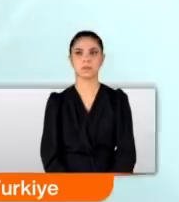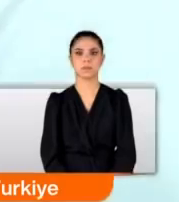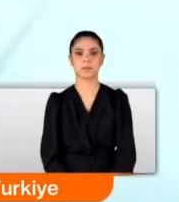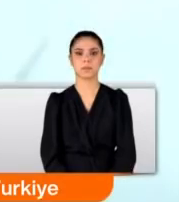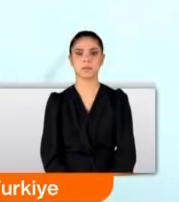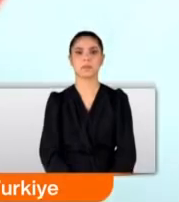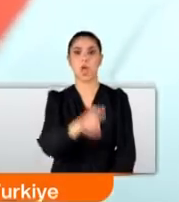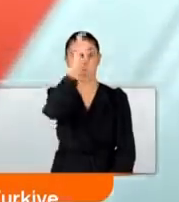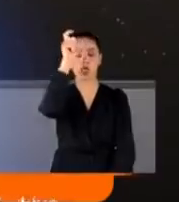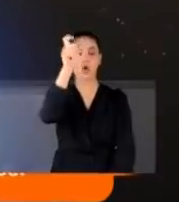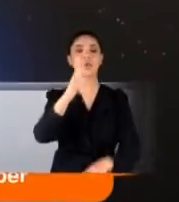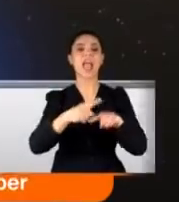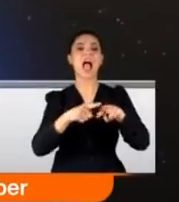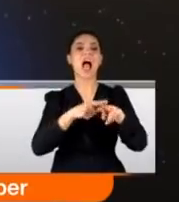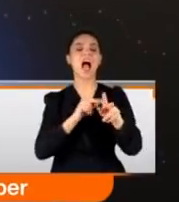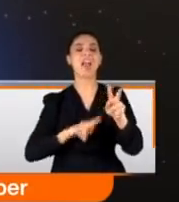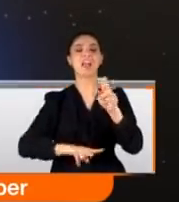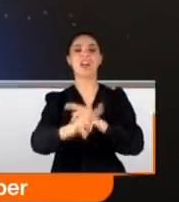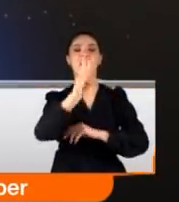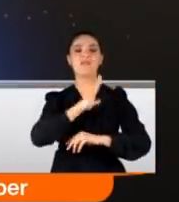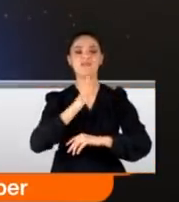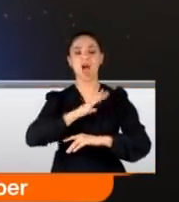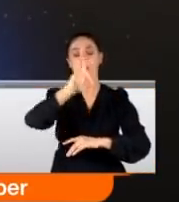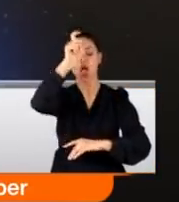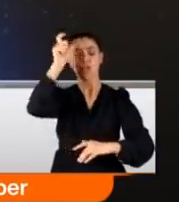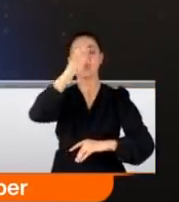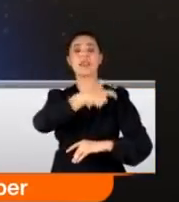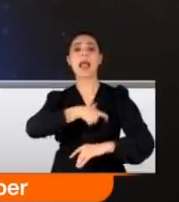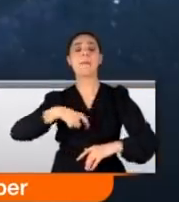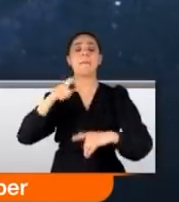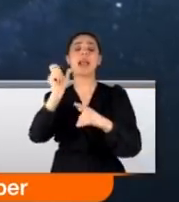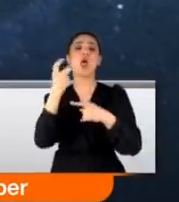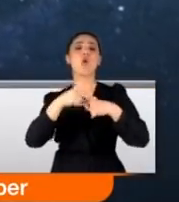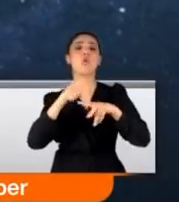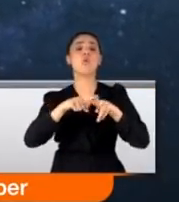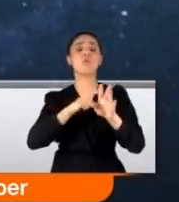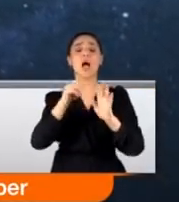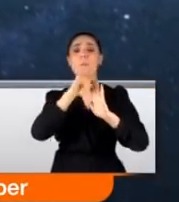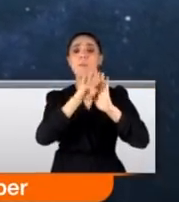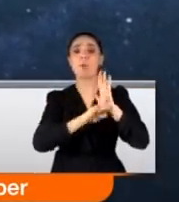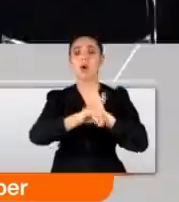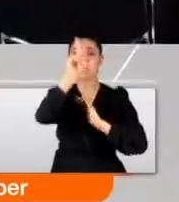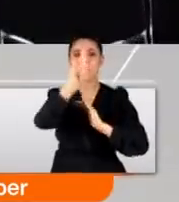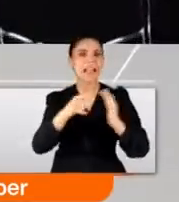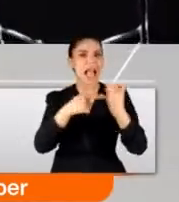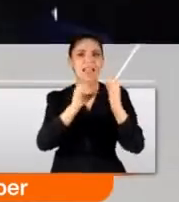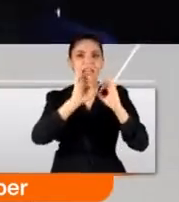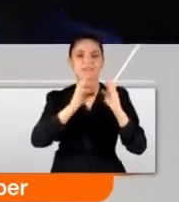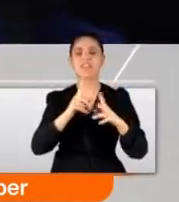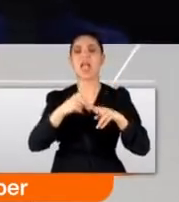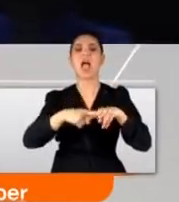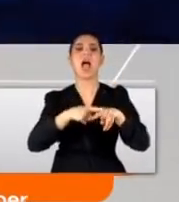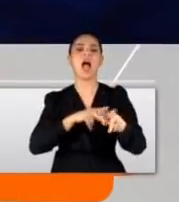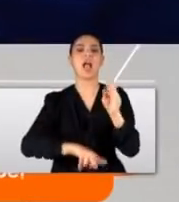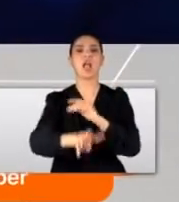Türkiye Ay yolunda. Türkiye'nin Milli Uzay Programı'nın 10 hedefinden ilki Ay yolculuğu. 2023